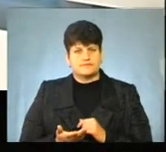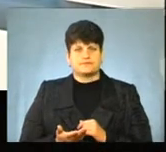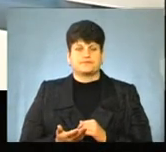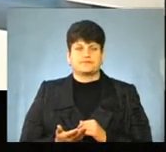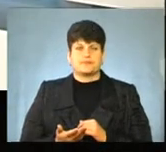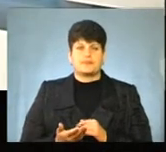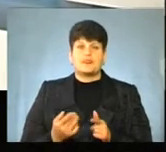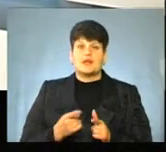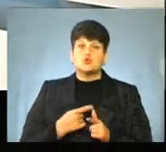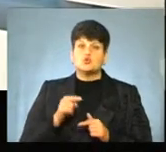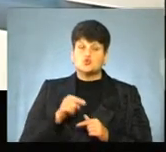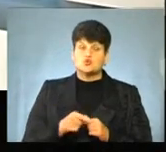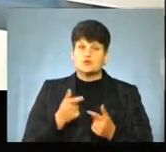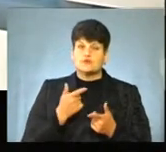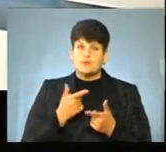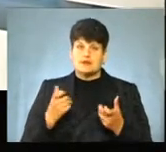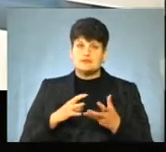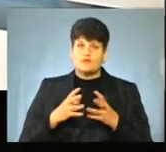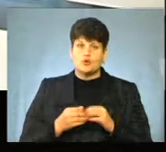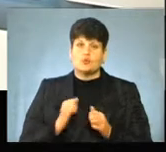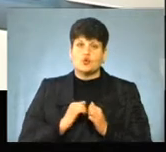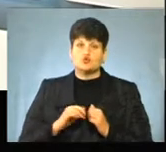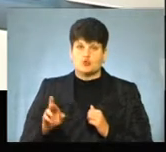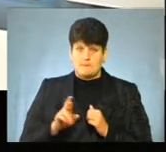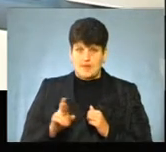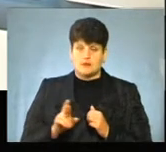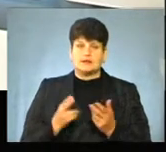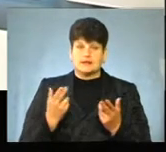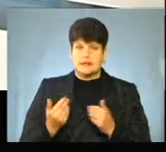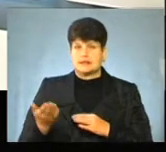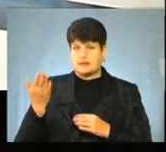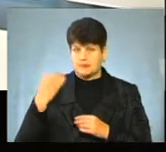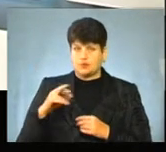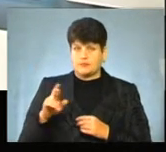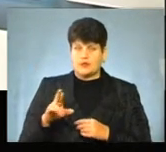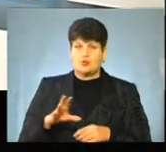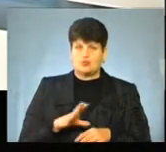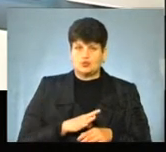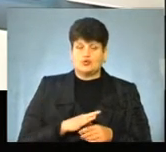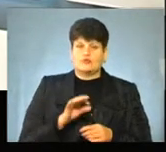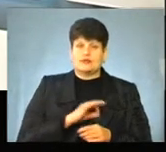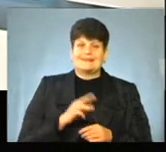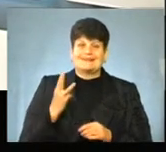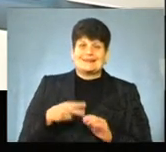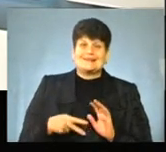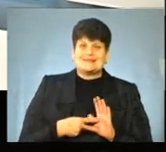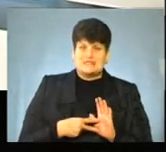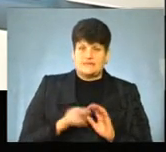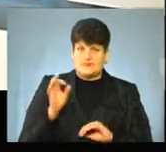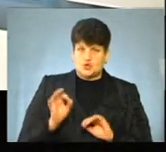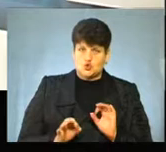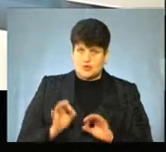Ми цю інформацію зводимо щоп'ятниці. Так, дійсно, на минулу п'ятницю було освоєно 37%.